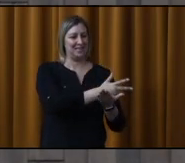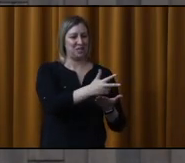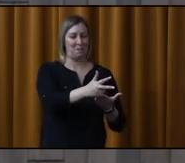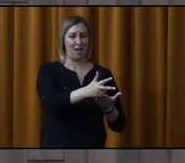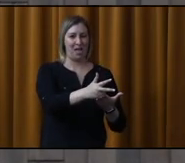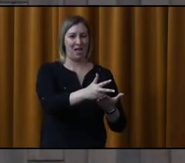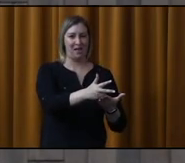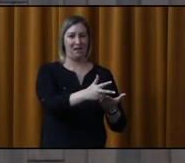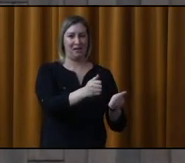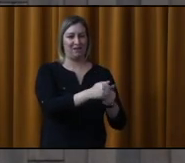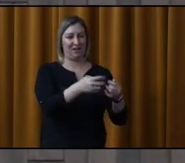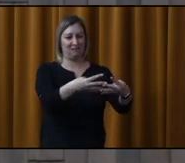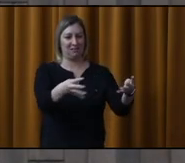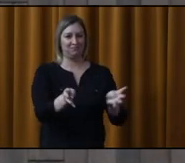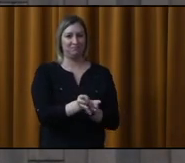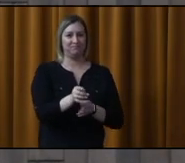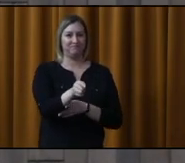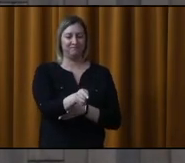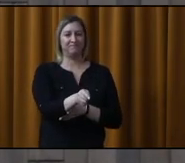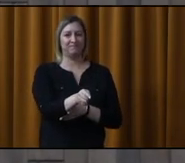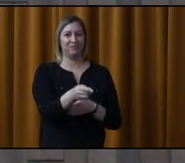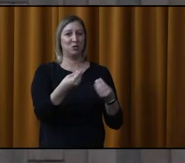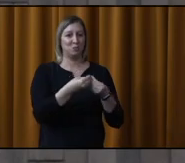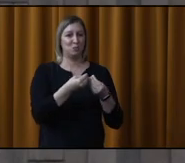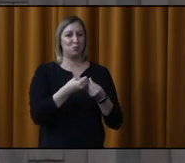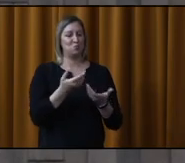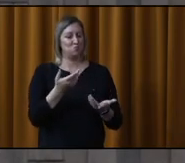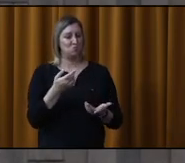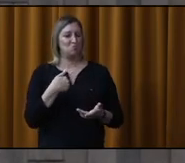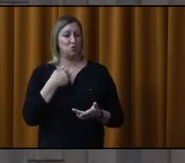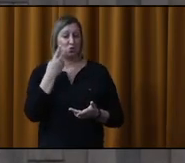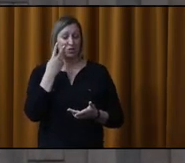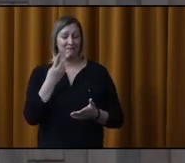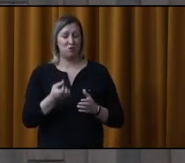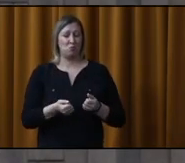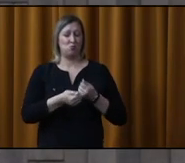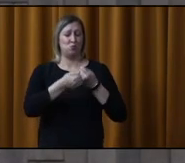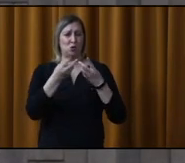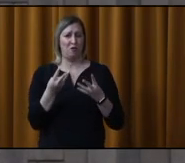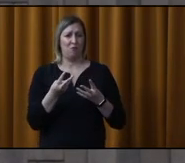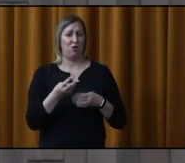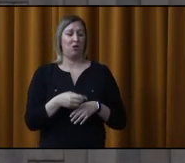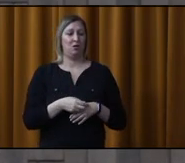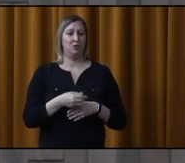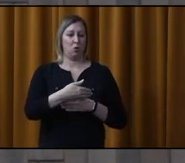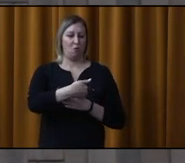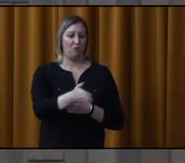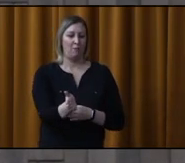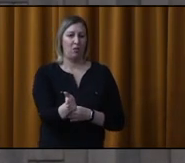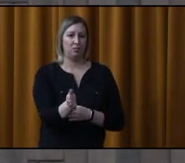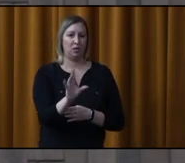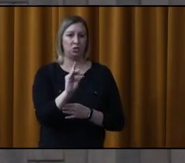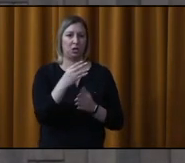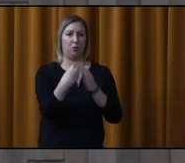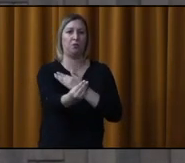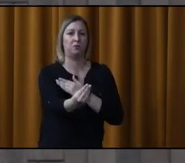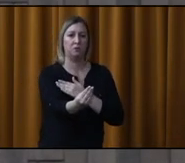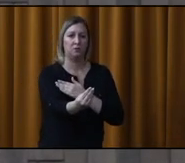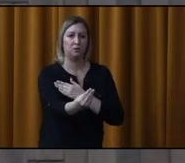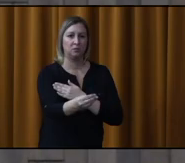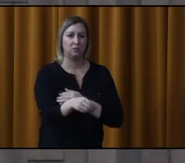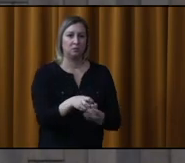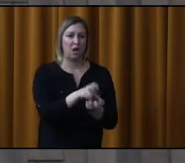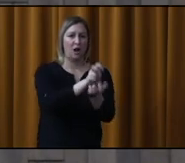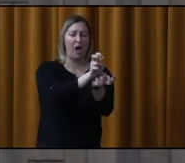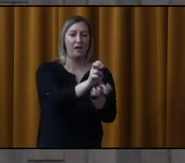directement avec l'enclos. Il y a beaucoup de propriétaires, et je l'ai vu à de multiples reprises de mes yeux, qui ouvraient la portière et le chien sortait et se mettait à